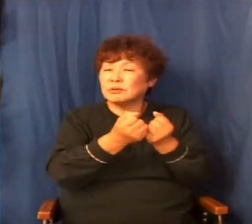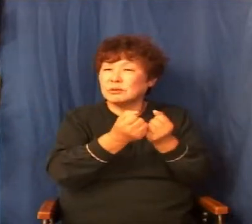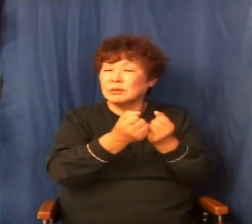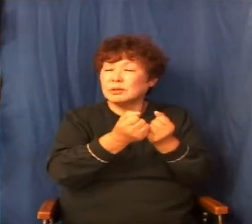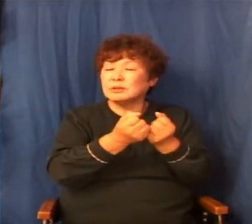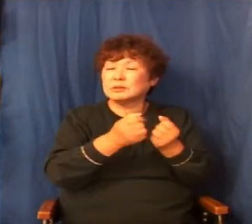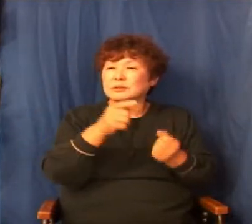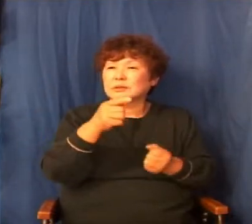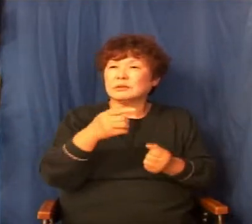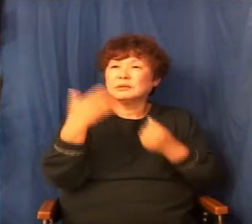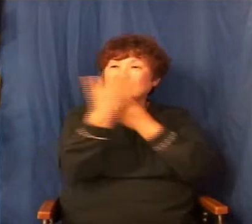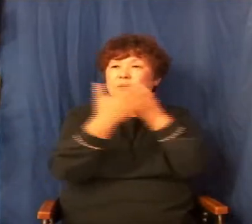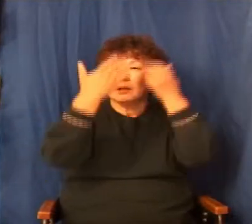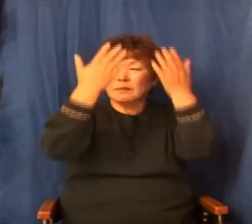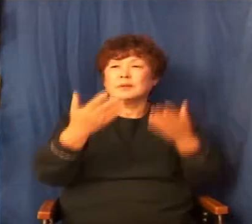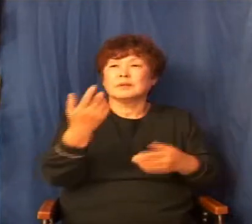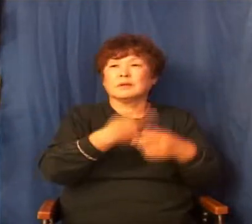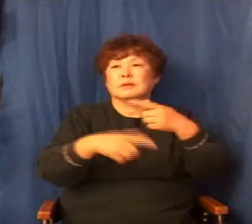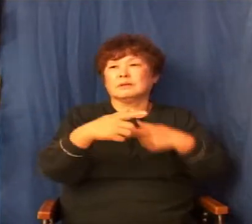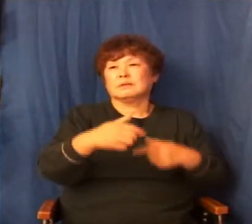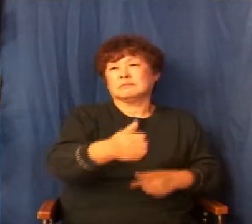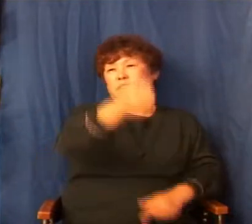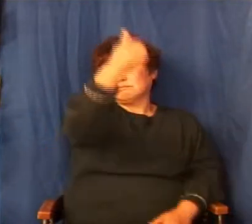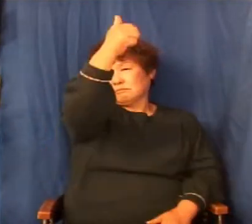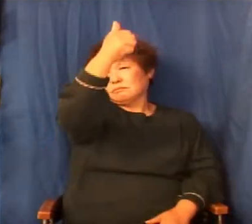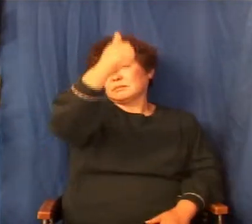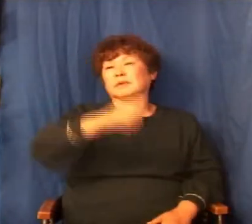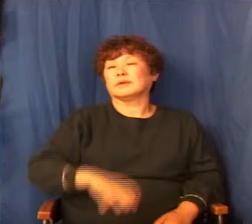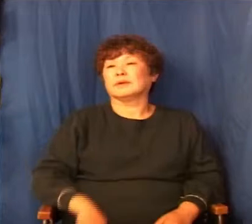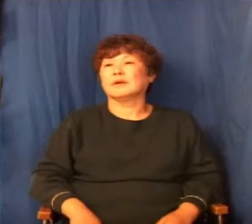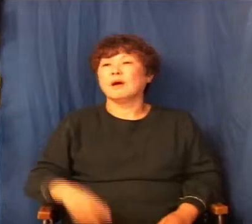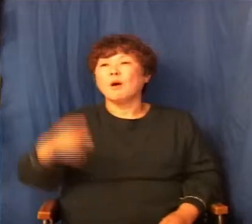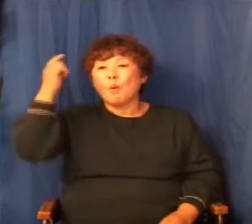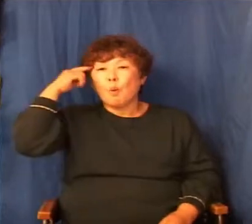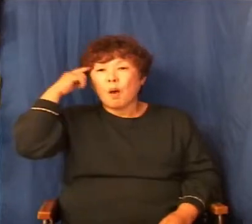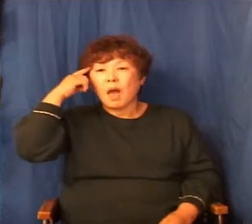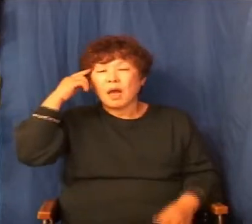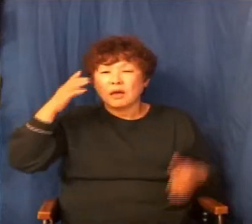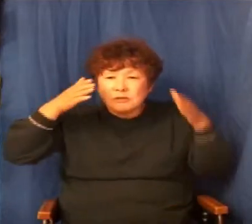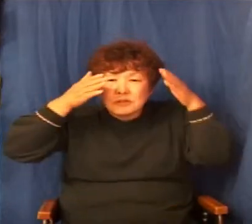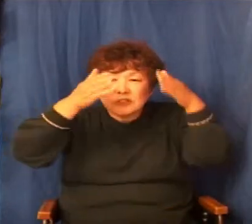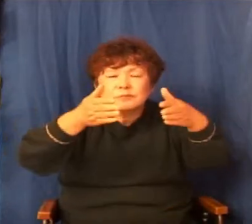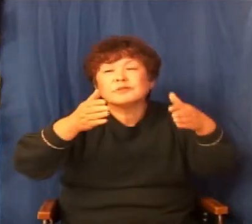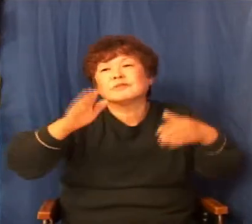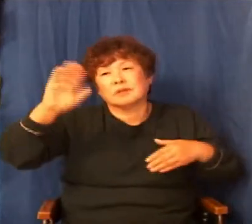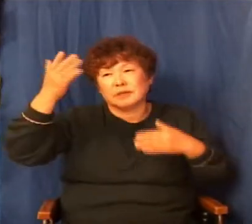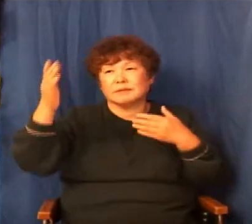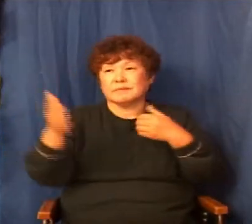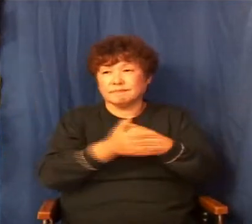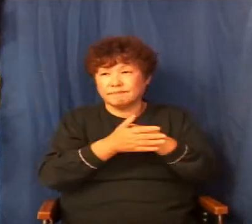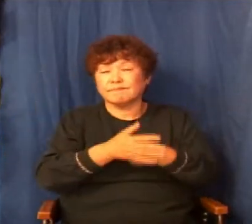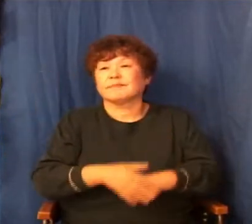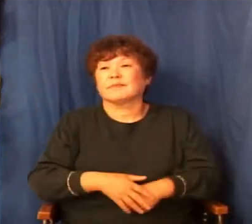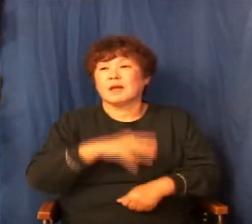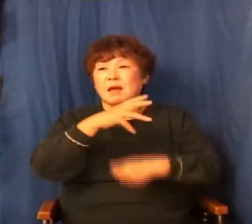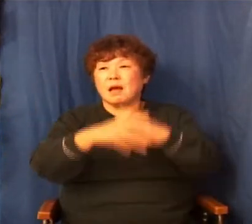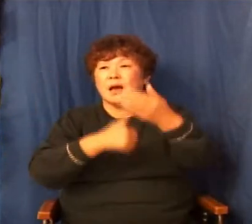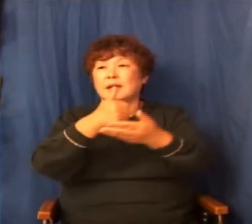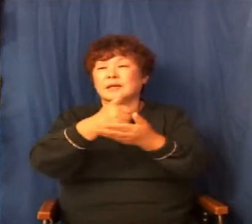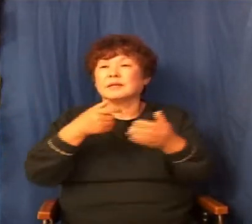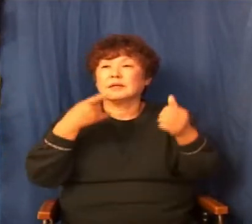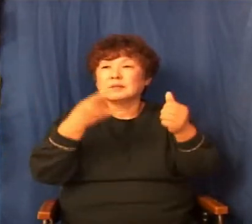삶아지는 게 은혜가 훨씬 많아요 왜 그런지 아십니까 몰입되고 집중되기 때문에 그렇습니다 하나님께서